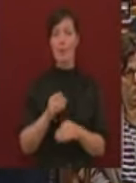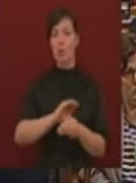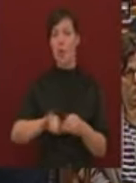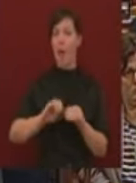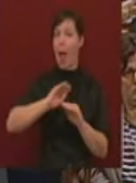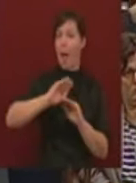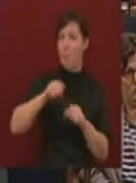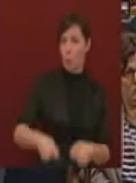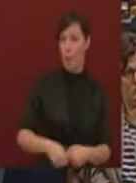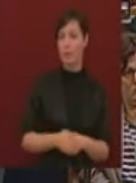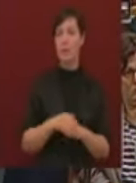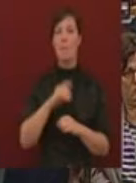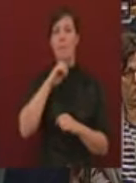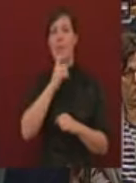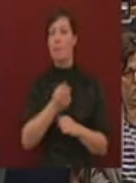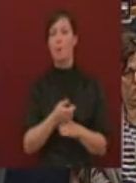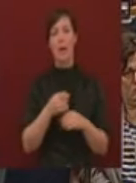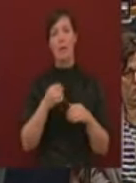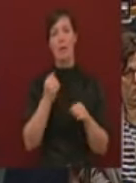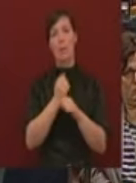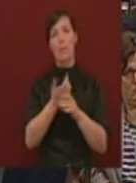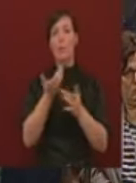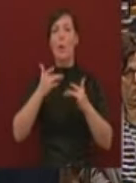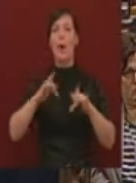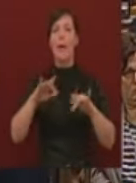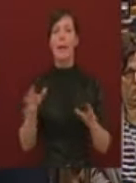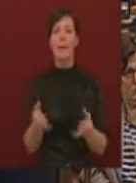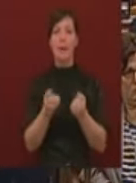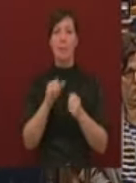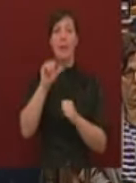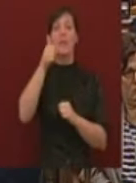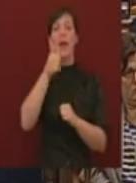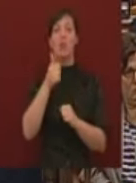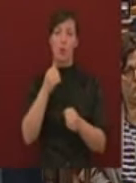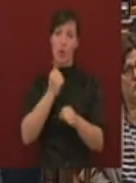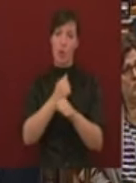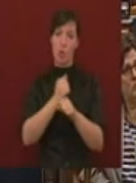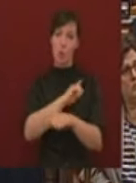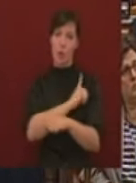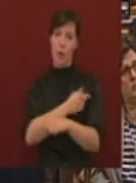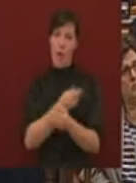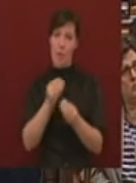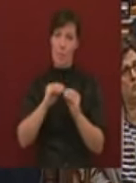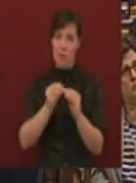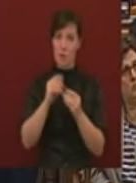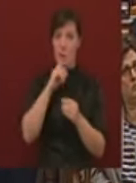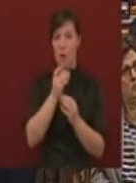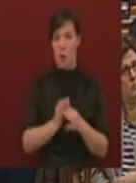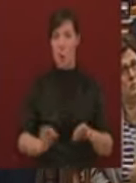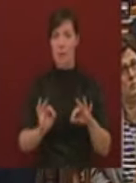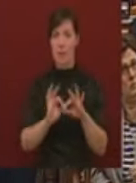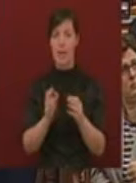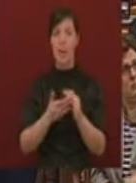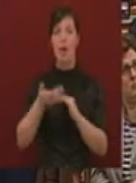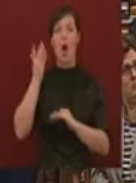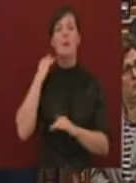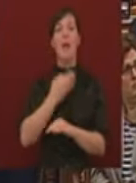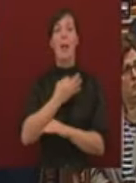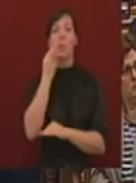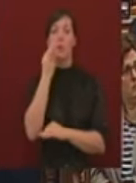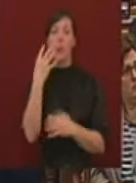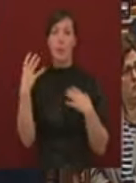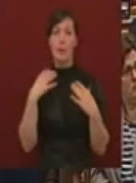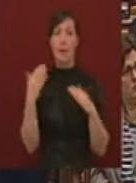teremteni az elsődleges munkaerőpiacon Magyarországon. Tisztelt miniszterelnök úr! Az elmúlt napok szereplései